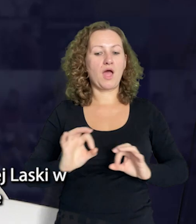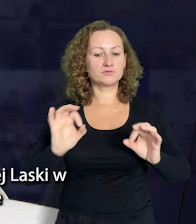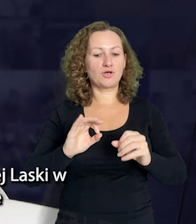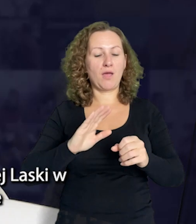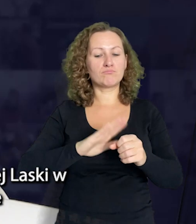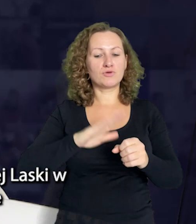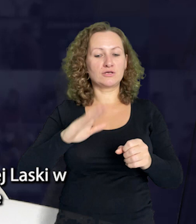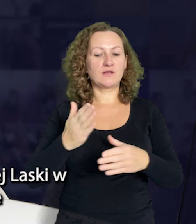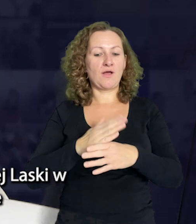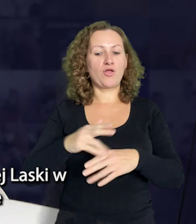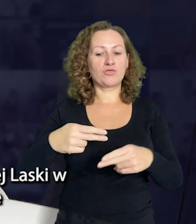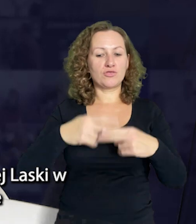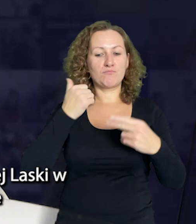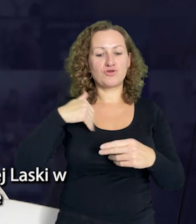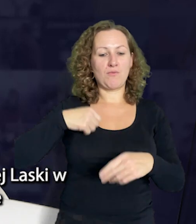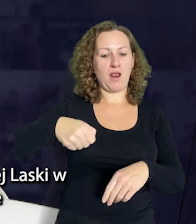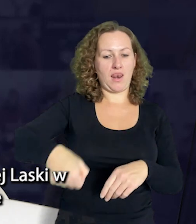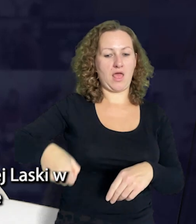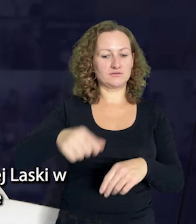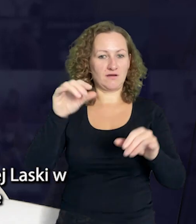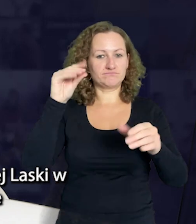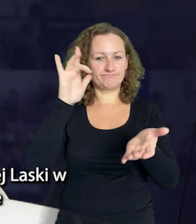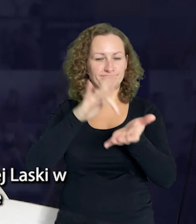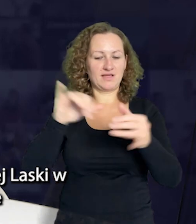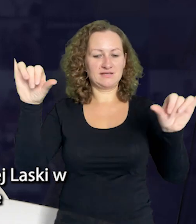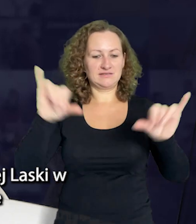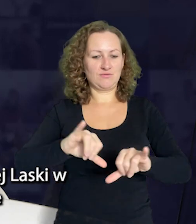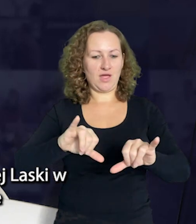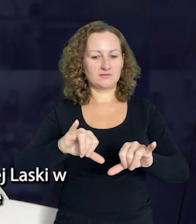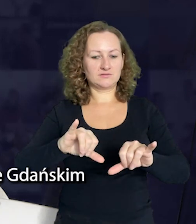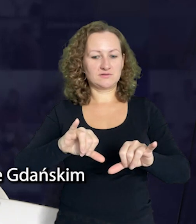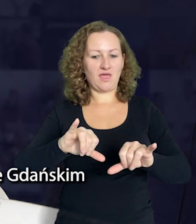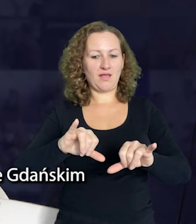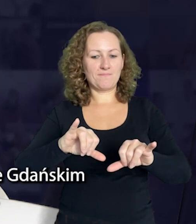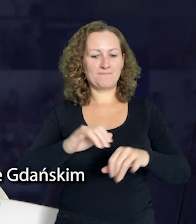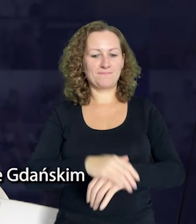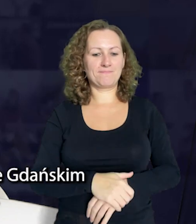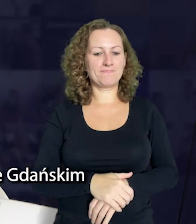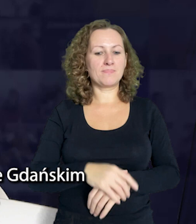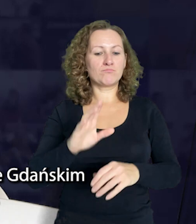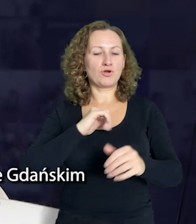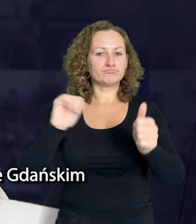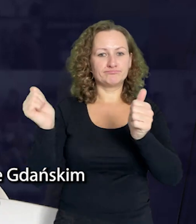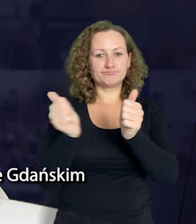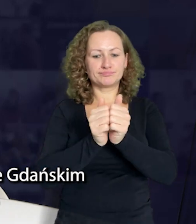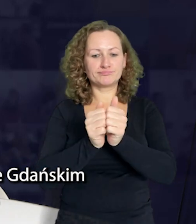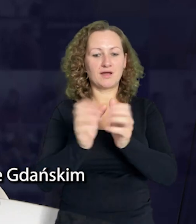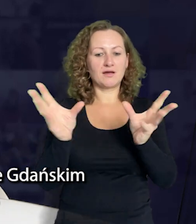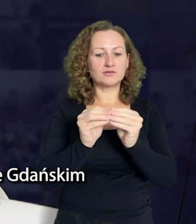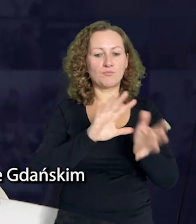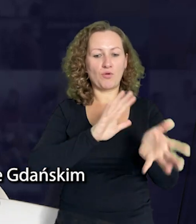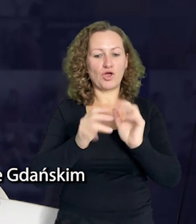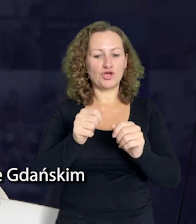Na uroczystości z okazji Międzynarodowego Dnia Białej Laski w restauracji Kociewianka spotkali się członkowie koła Powiatowego Związku Niewidomych w Starogardzie